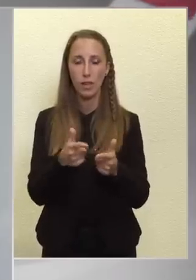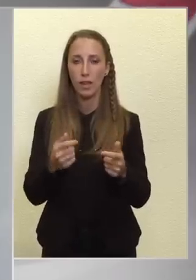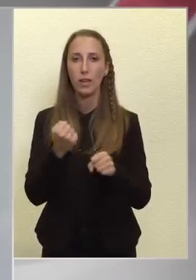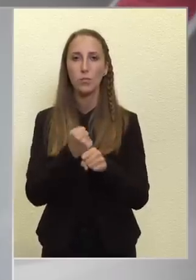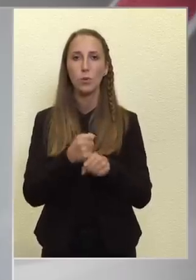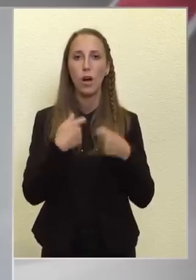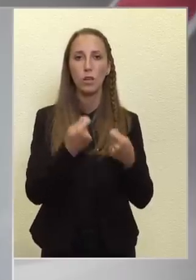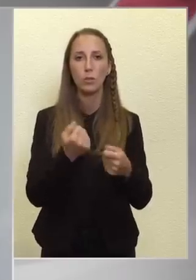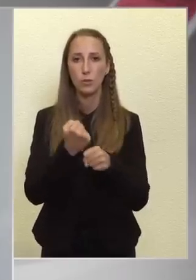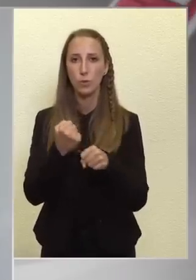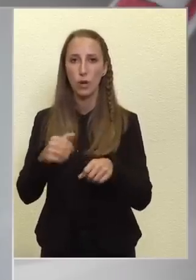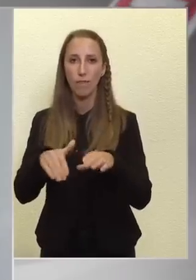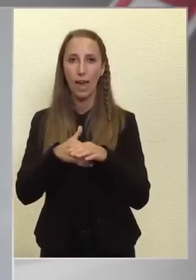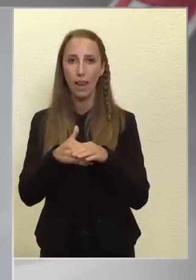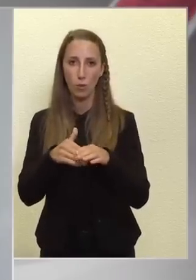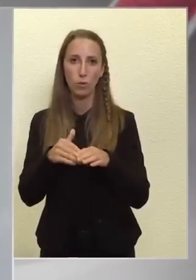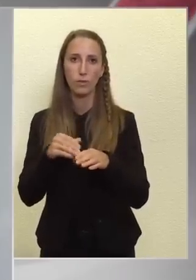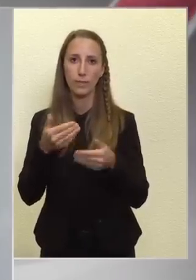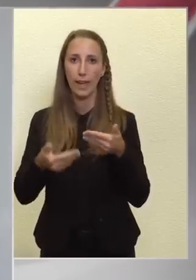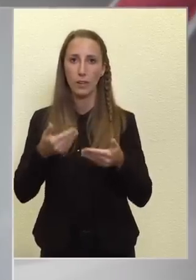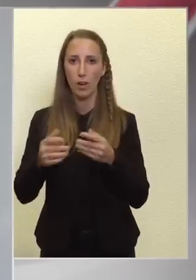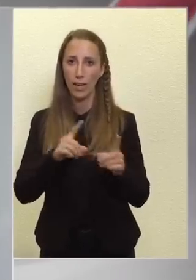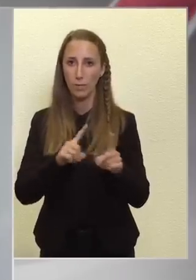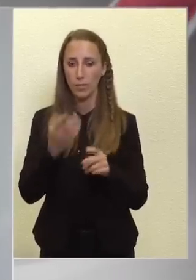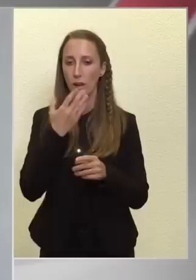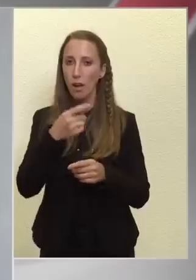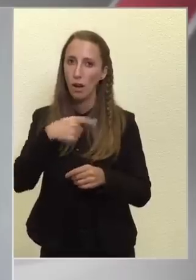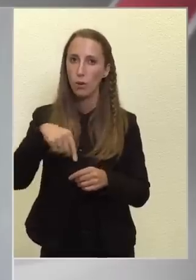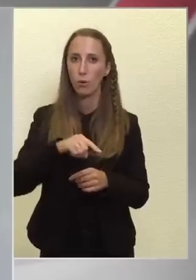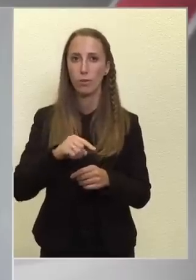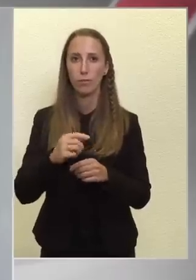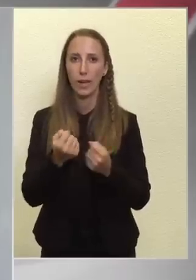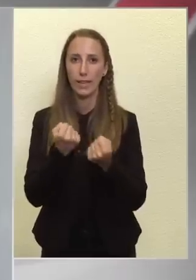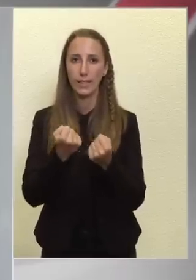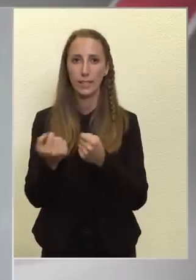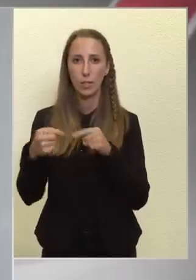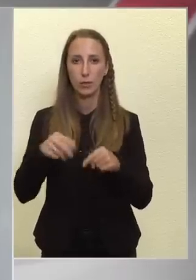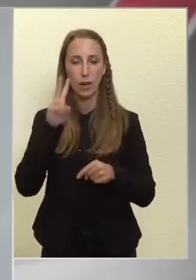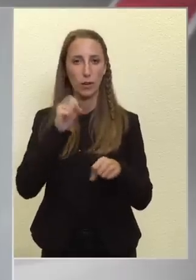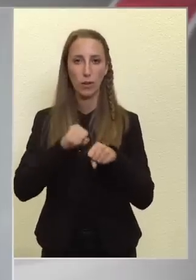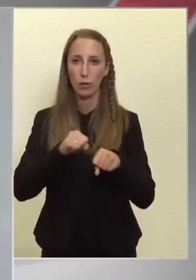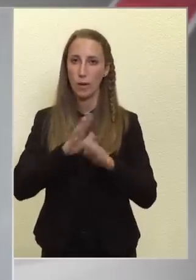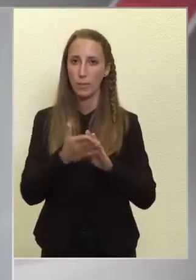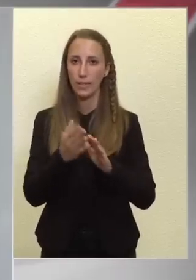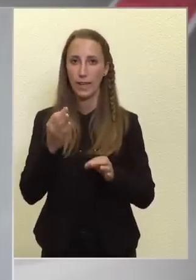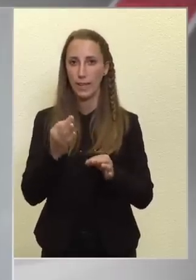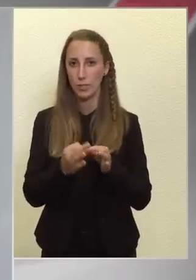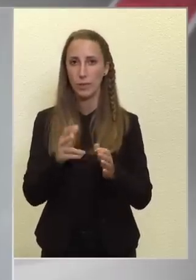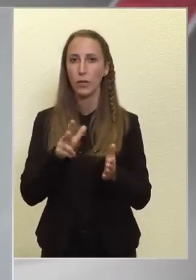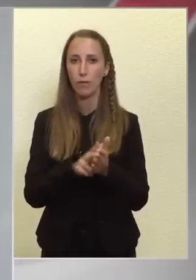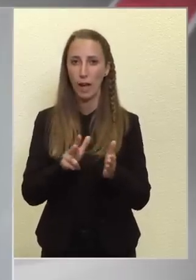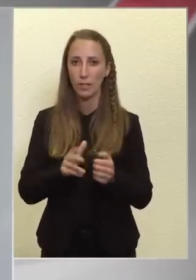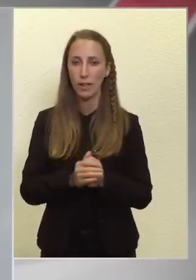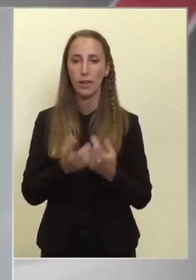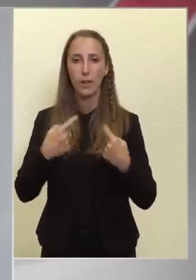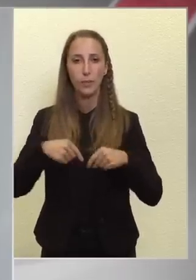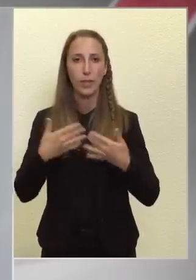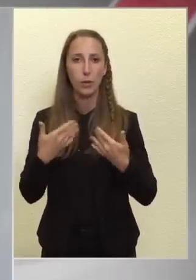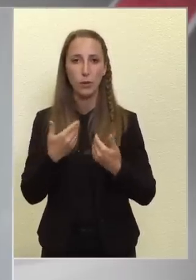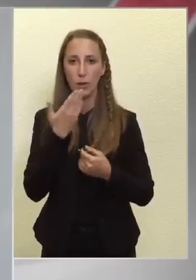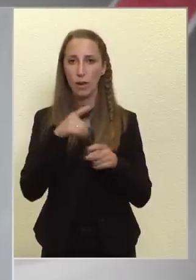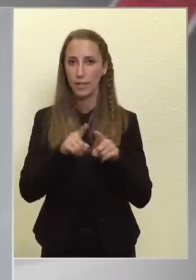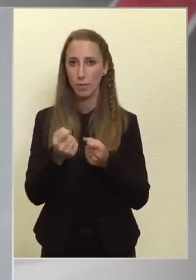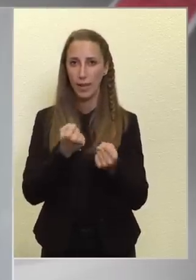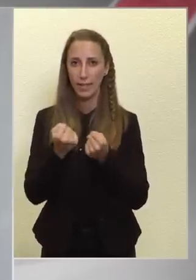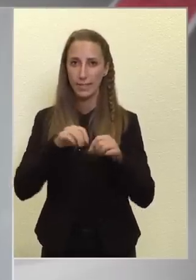munkaadók és a munkavállalók tárgyalnak egymással, és hogyha ők megegyezésre jutnak, akkor ezt a kormány minden esetben jóvá hagyta. Mi azt annak örülünk, hogyha